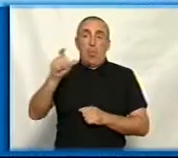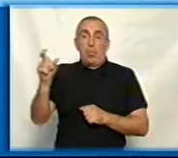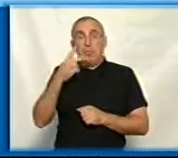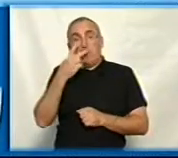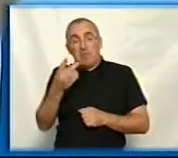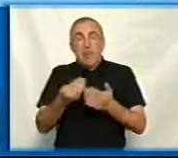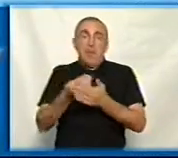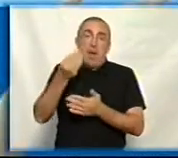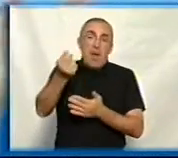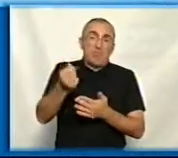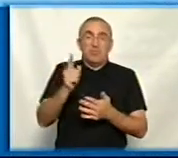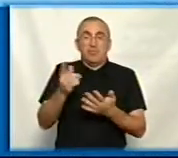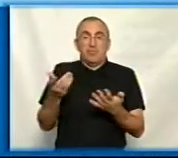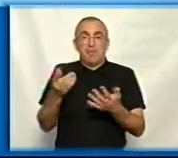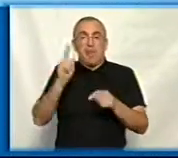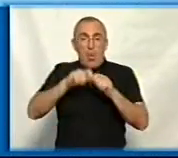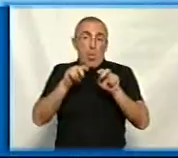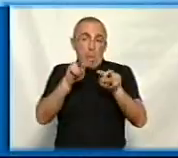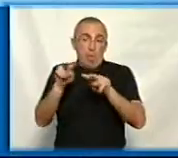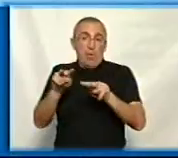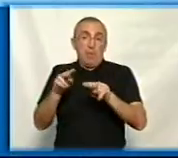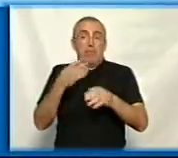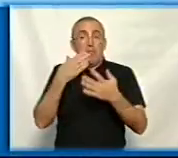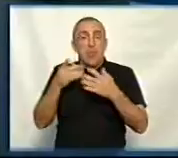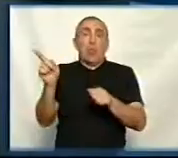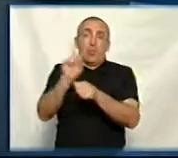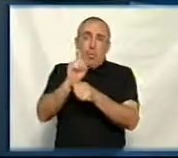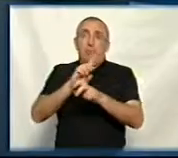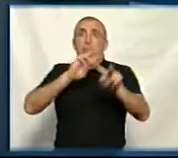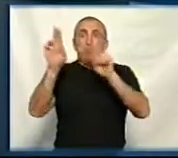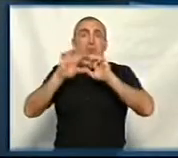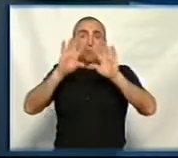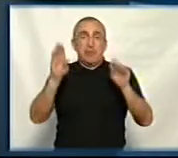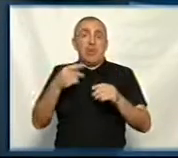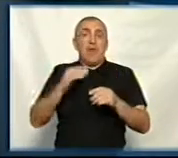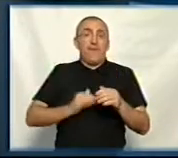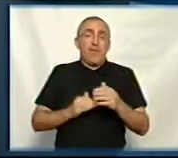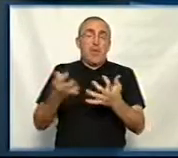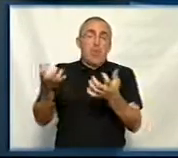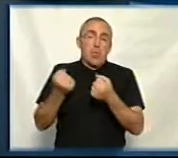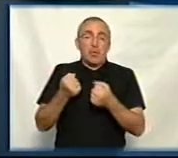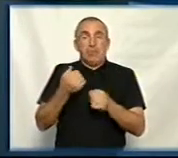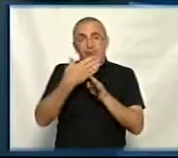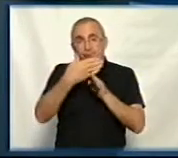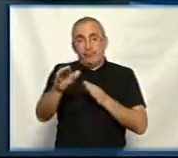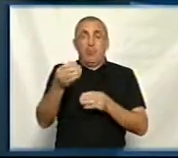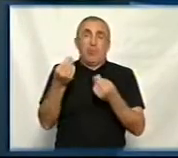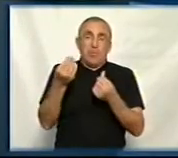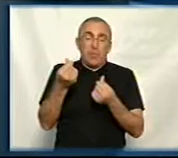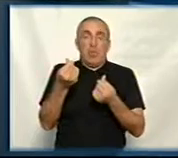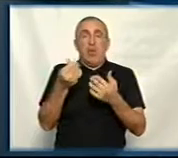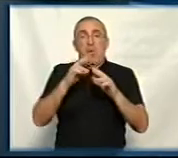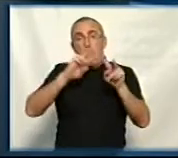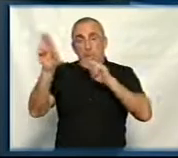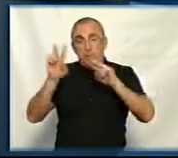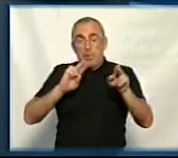ну, на платній основі не так, що їй там зробити сміт. контролювати просто. Так, підійшла, сказала, нормально обрізано. І все, ця фірма отримує кошти, виділені на цю обрізку